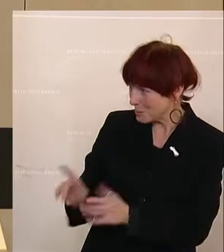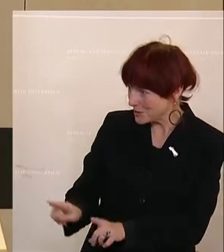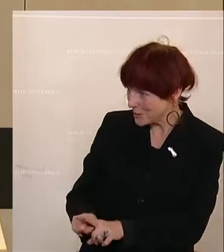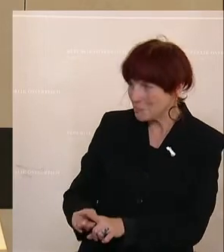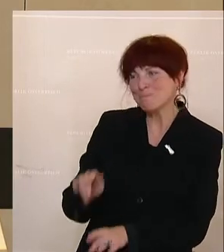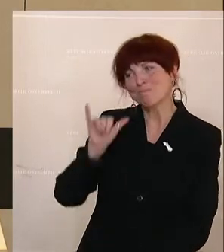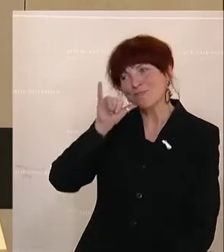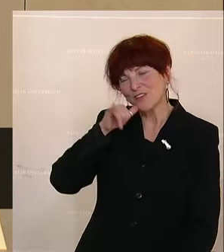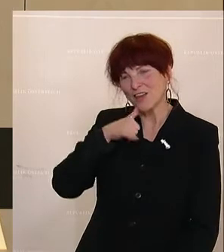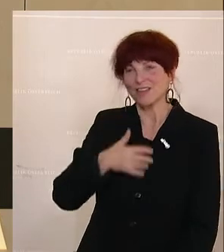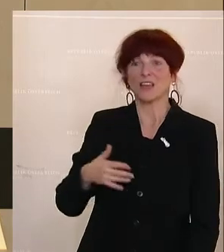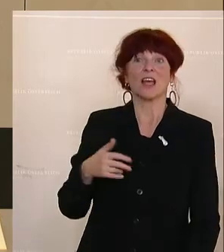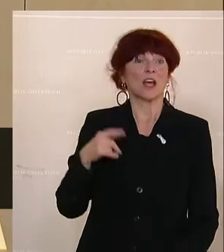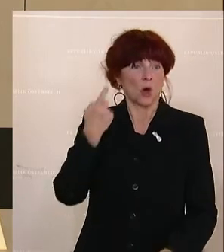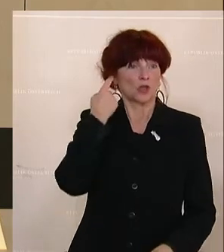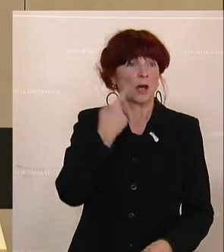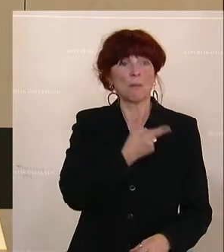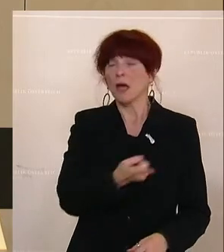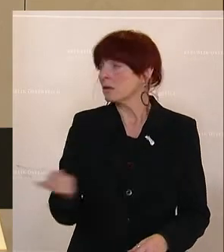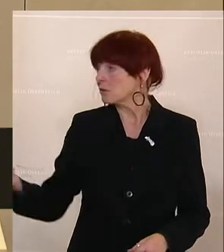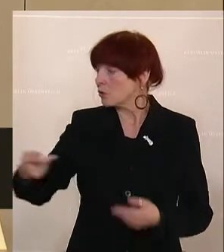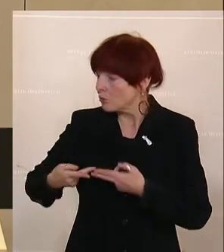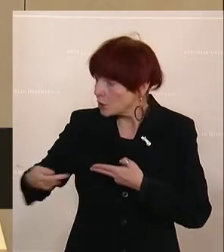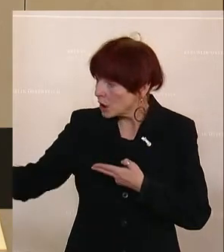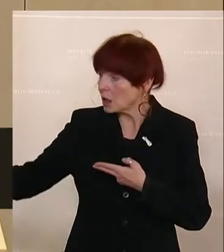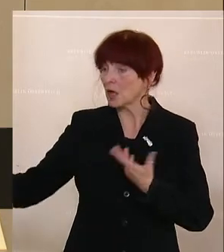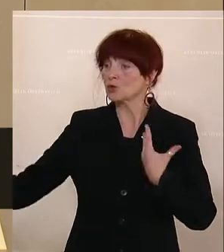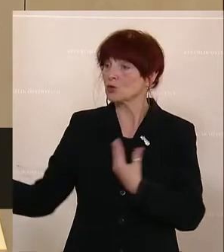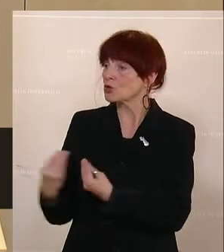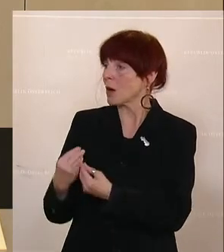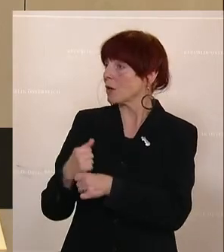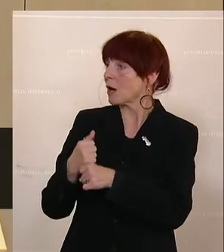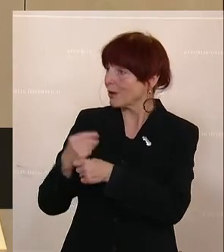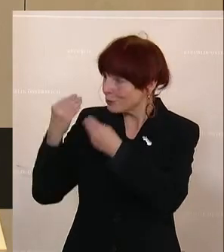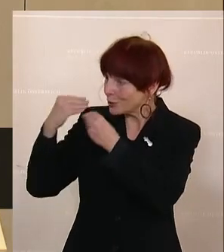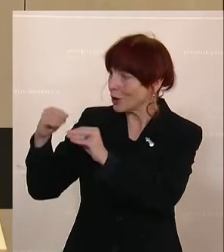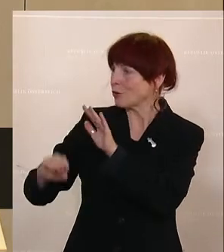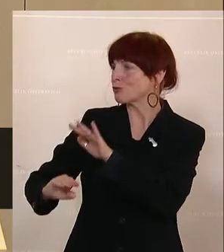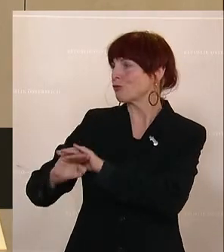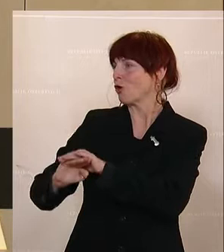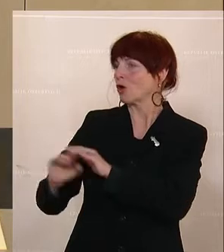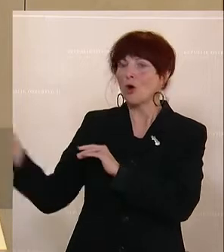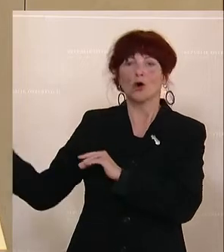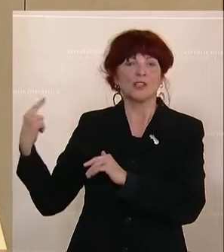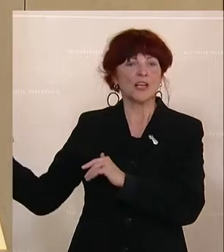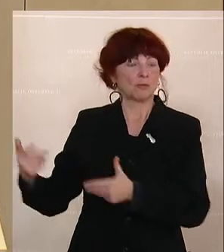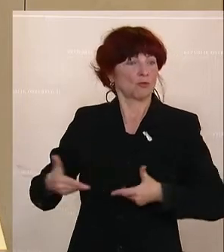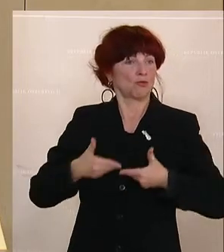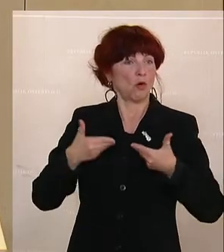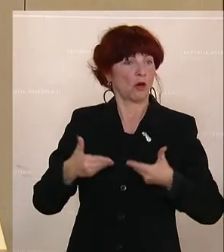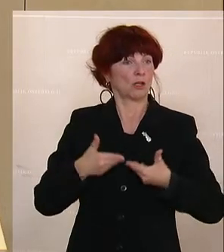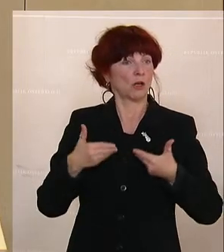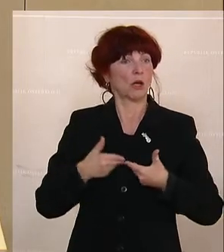auch, dass es mit Ihnen jetzt sehr vertrauensvoll weiter zusammenarbeiten wird und er sich sehr darauf freut, was ich